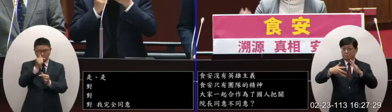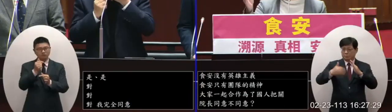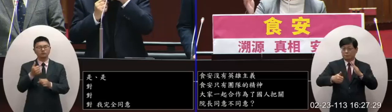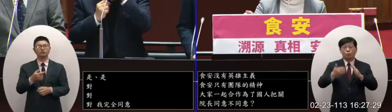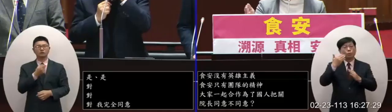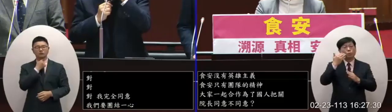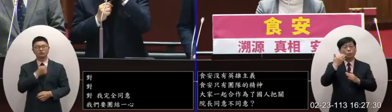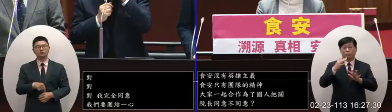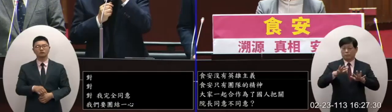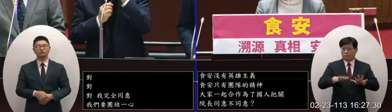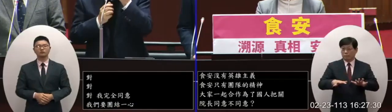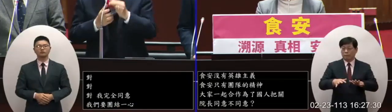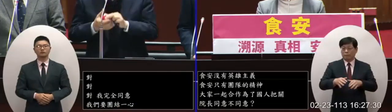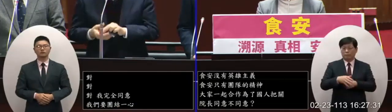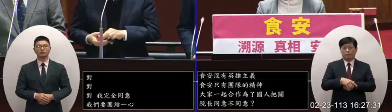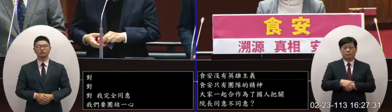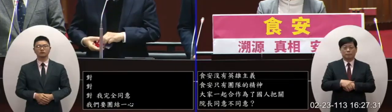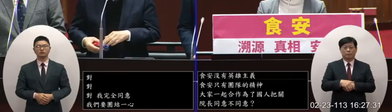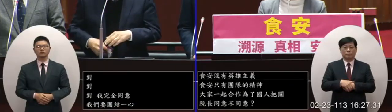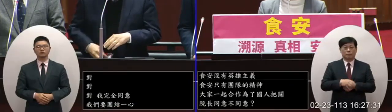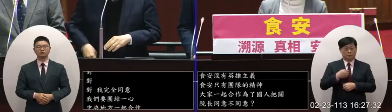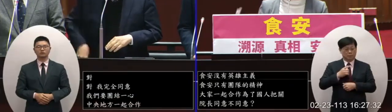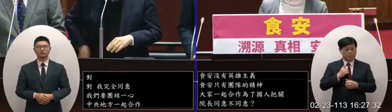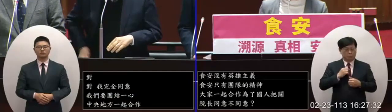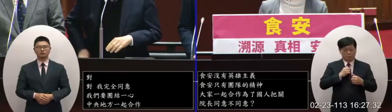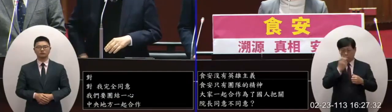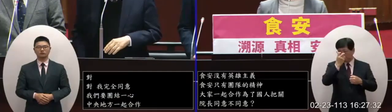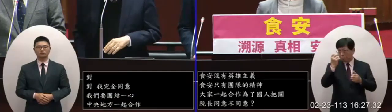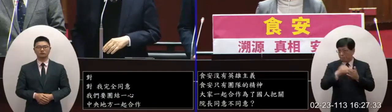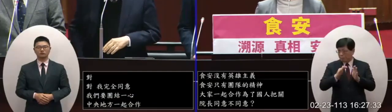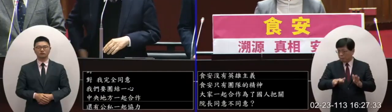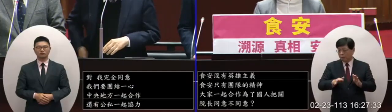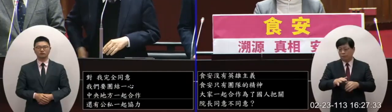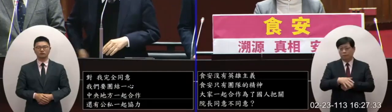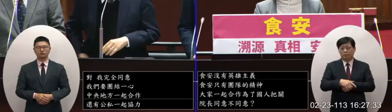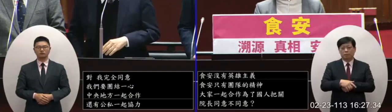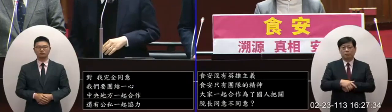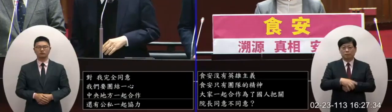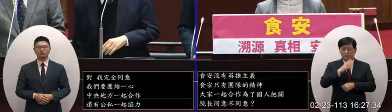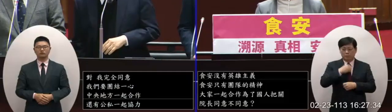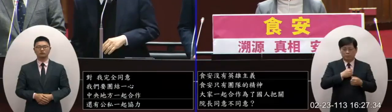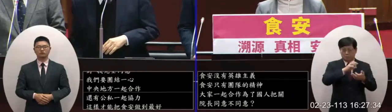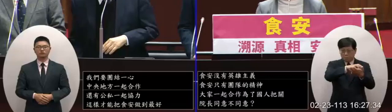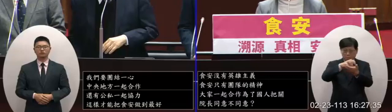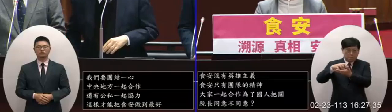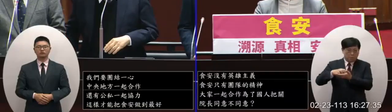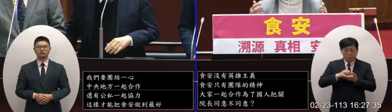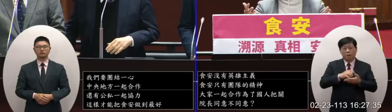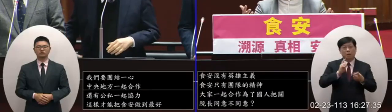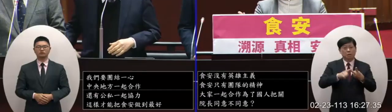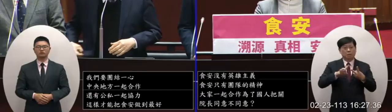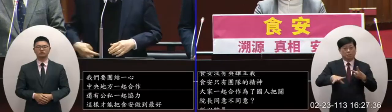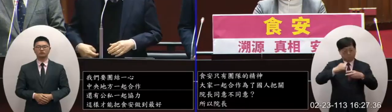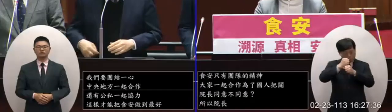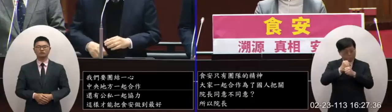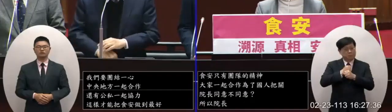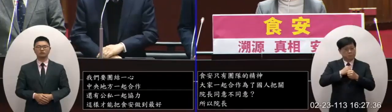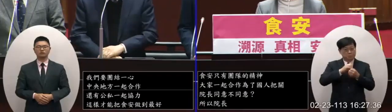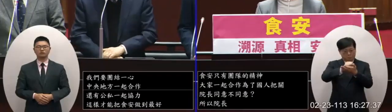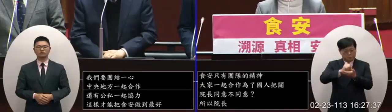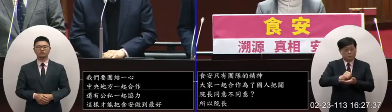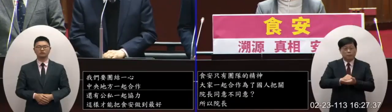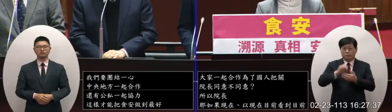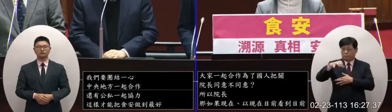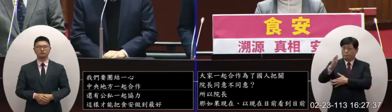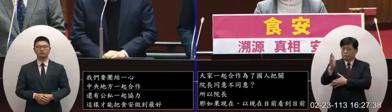那如果現在以現在目前看到目前還有所有顯現的這個證據還有你們抽驗包括各